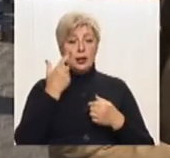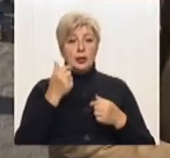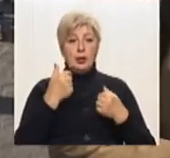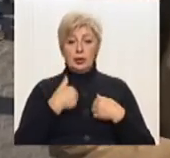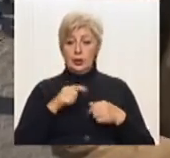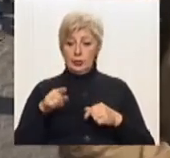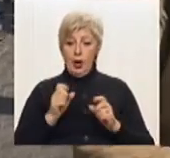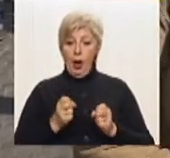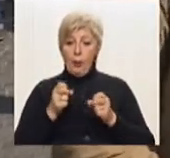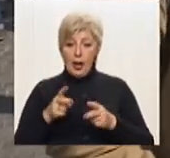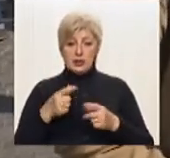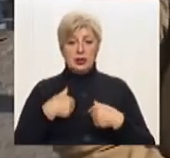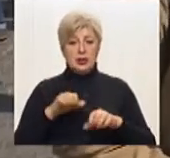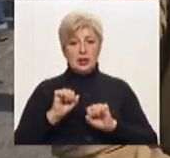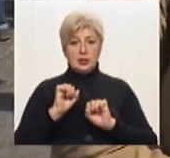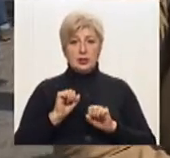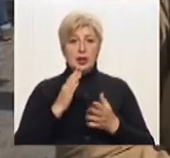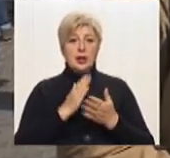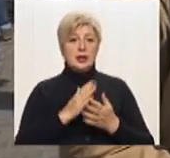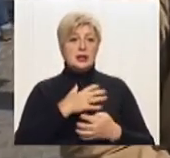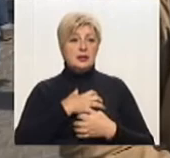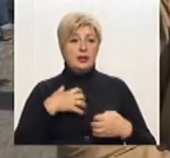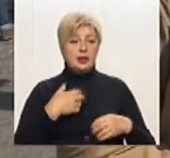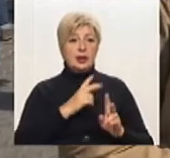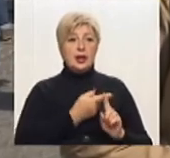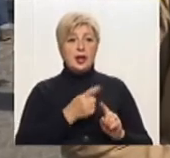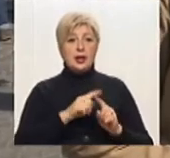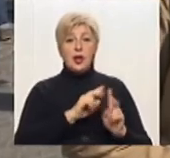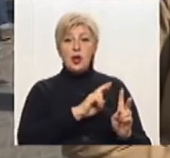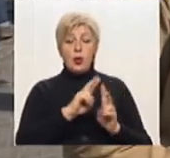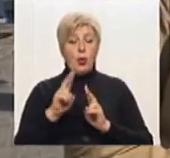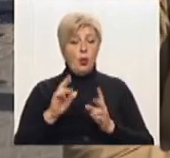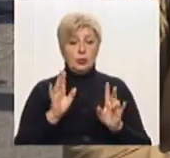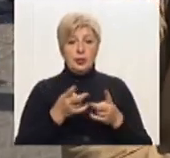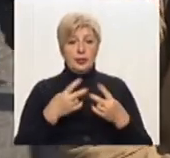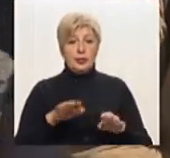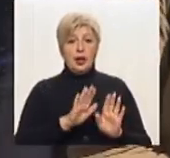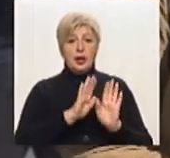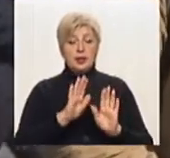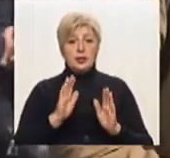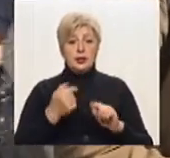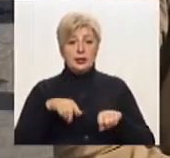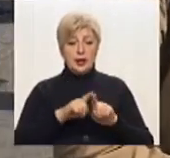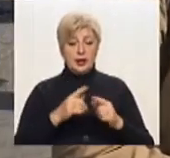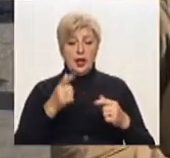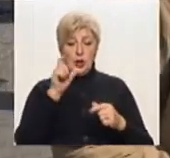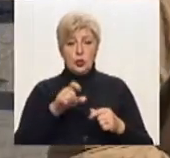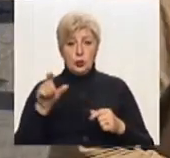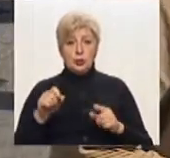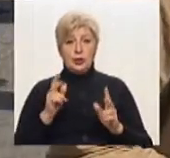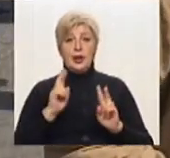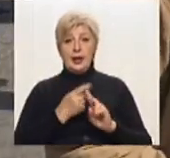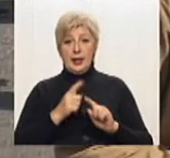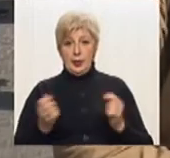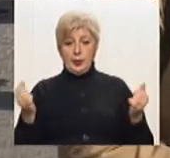я його захищу. Є тварини, які нікому не потрібні. І тільки такі небайдужі люди, як я, як люди, які прийшли, можуть